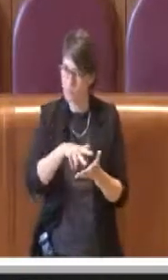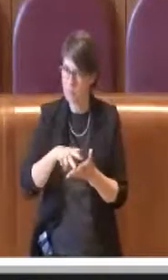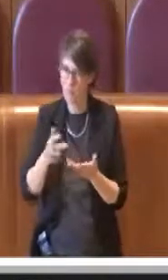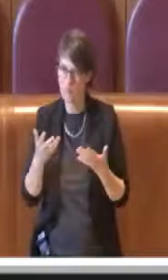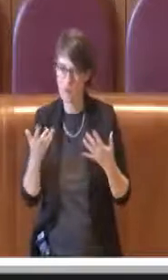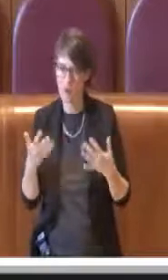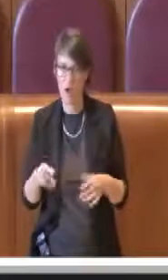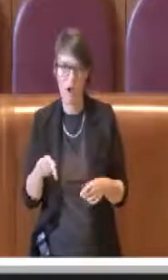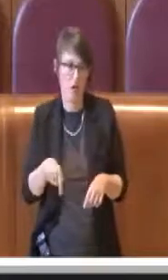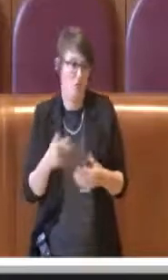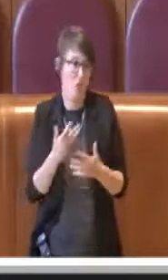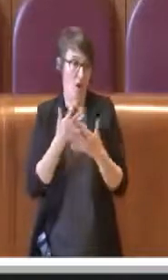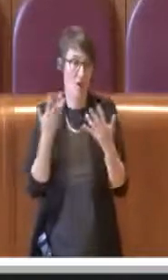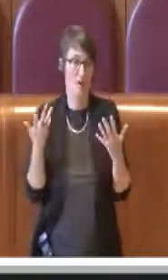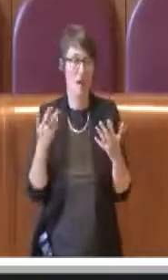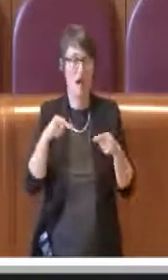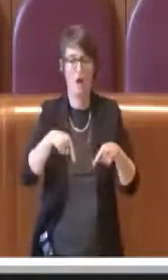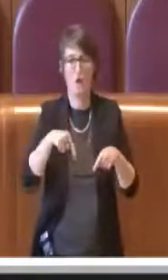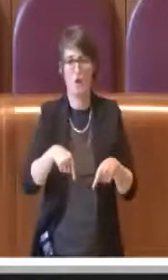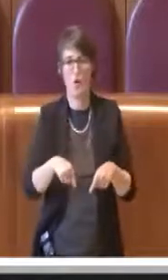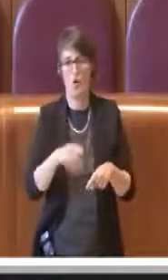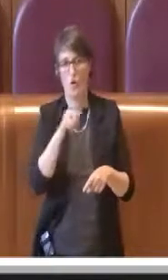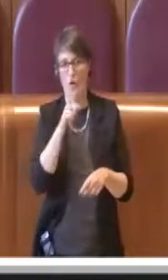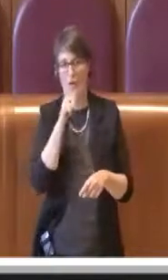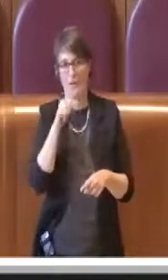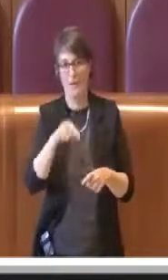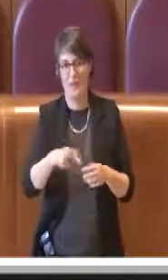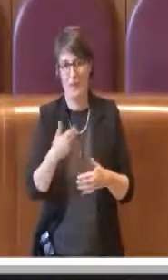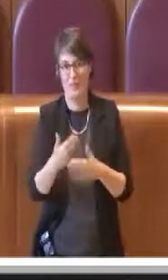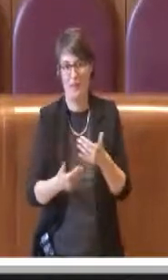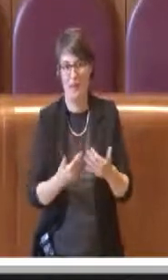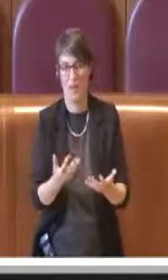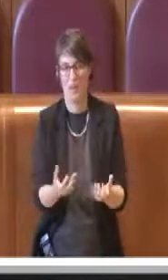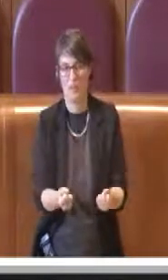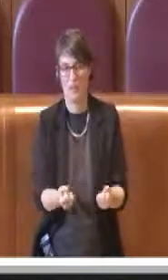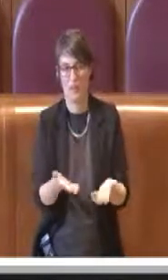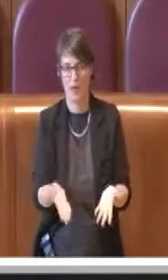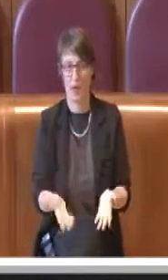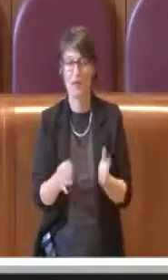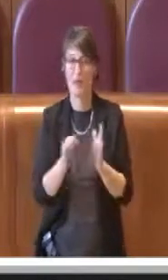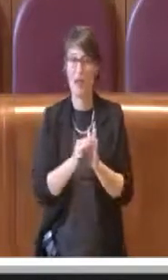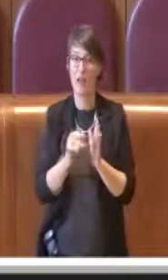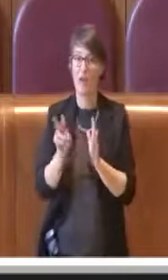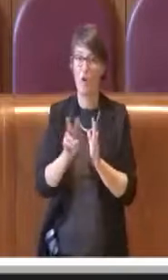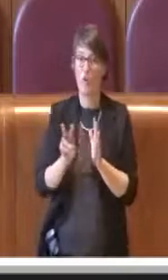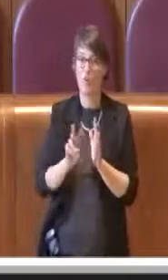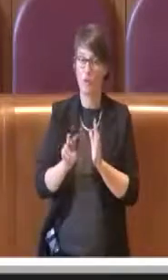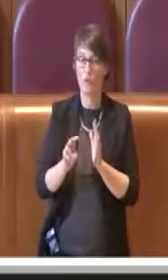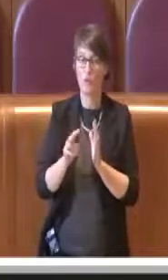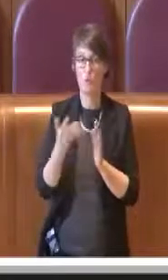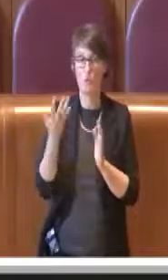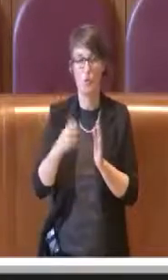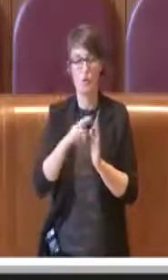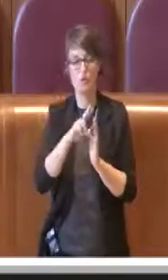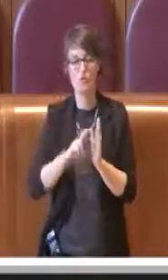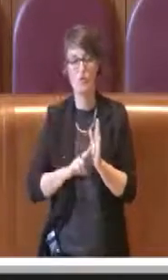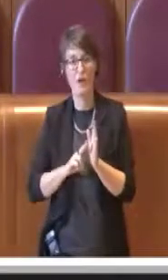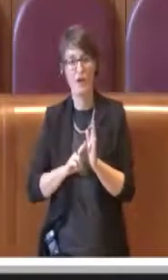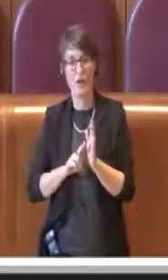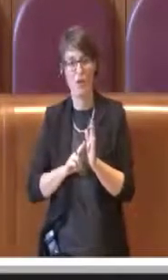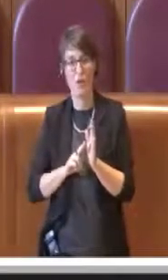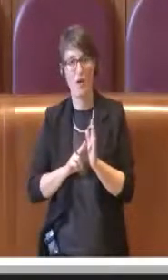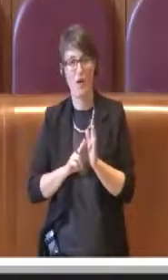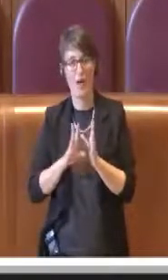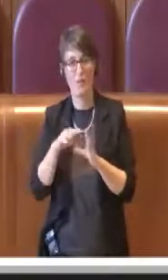necessario riuscire con gli articoli 22, l'articolo 22 fa parte del regolamento del 2018 che abbiamo approvato